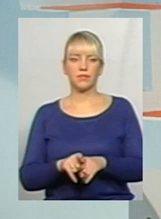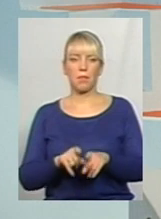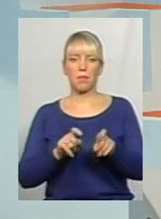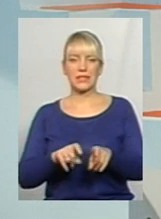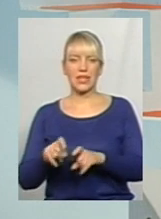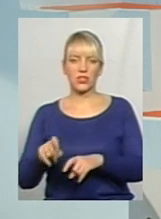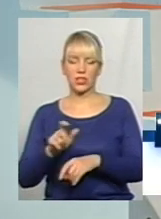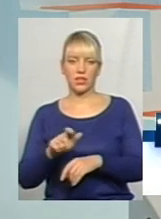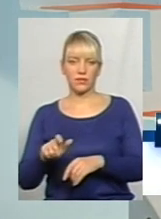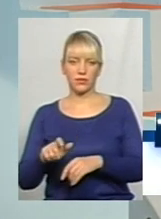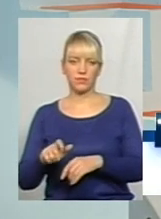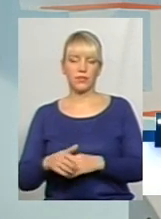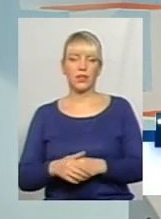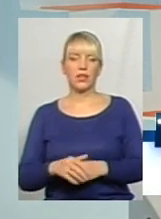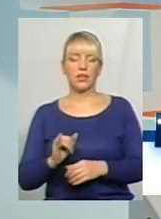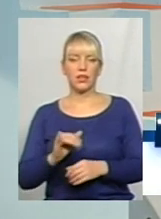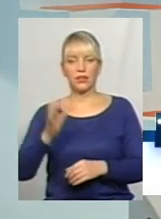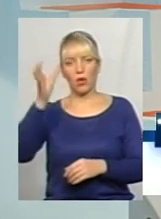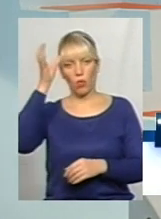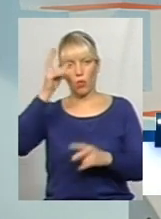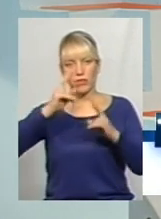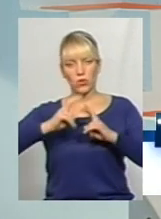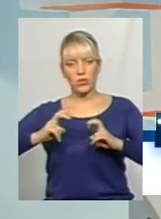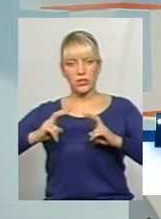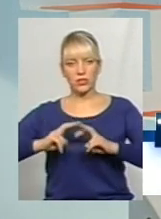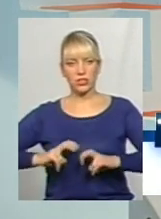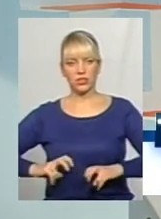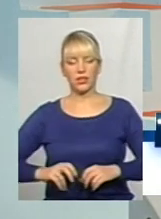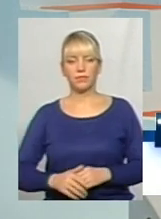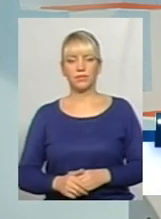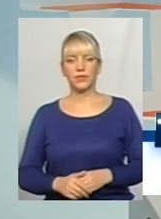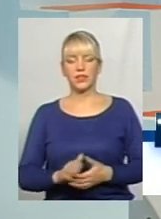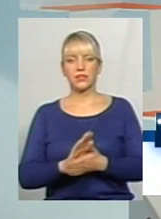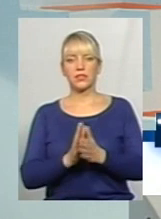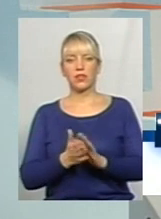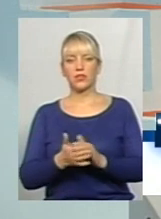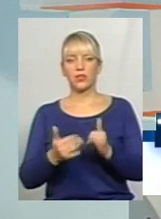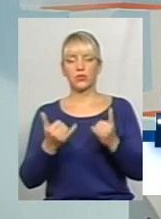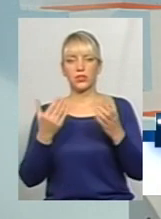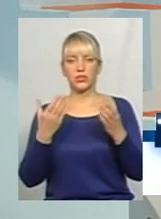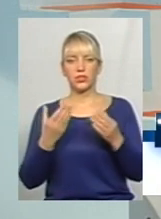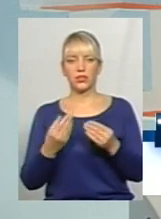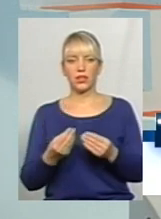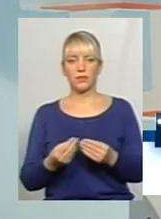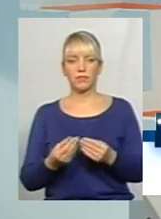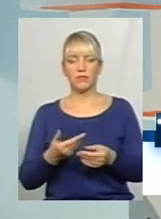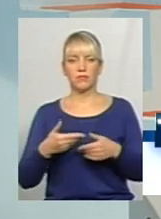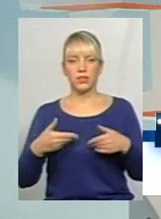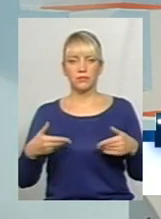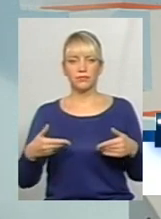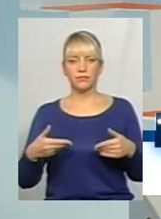пасажирів, і наукові дослідження. Станом на сьогоднішній день ми